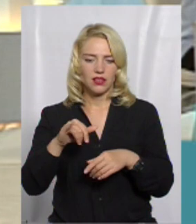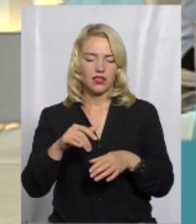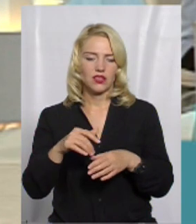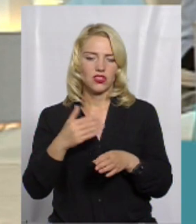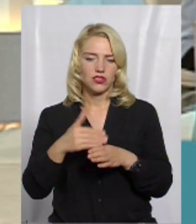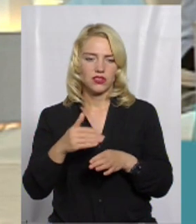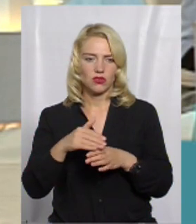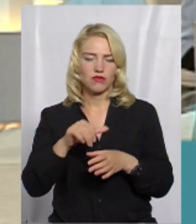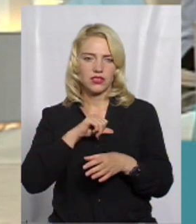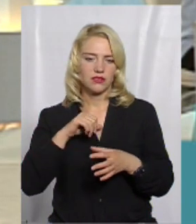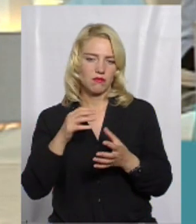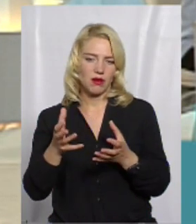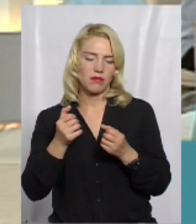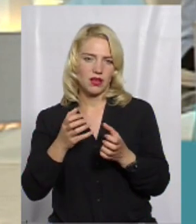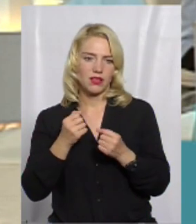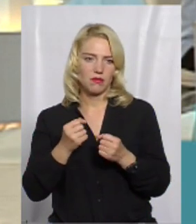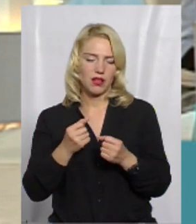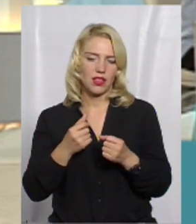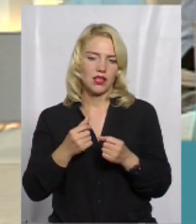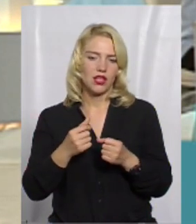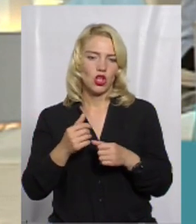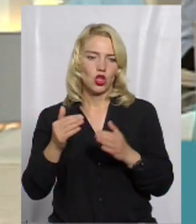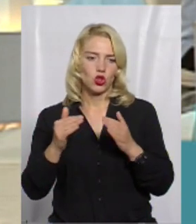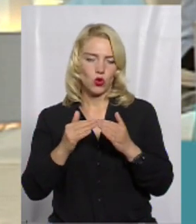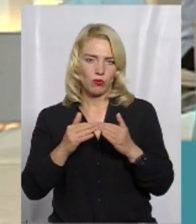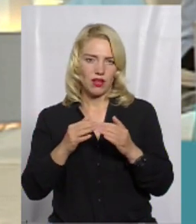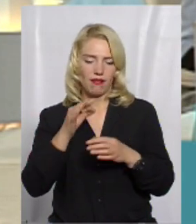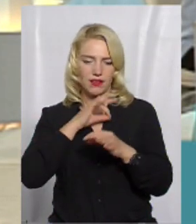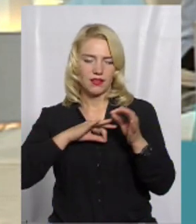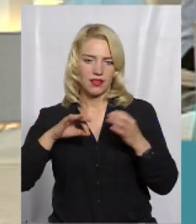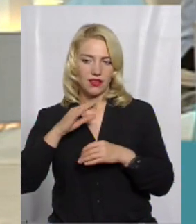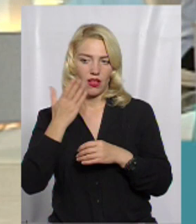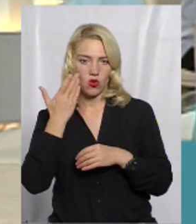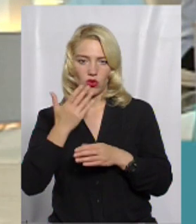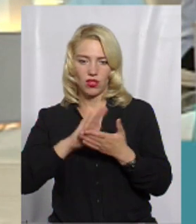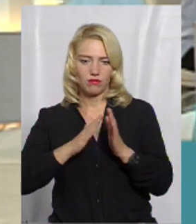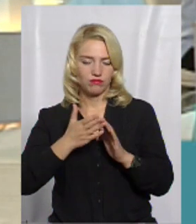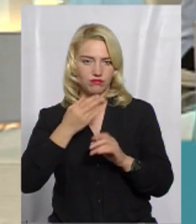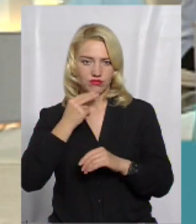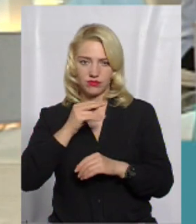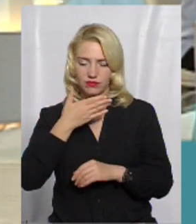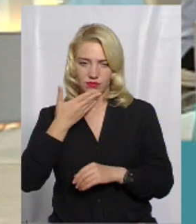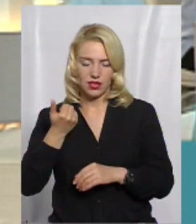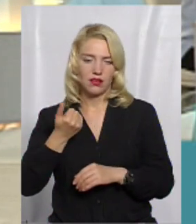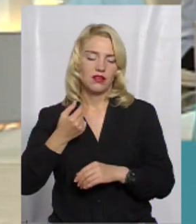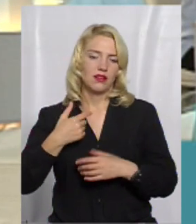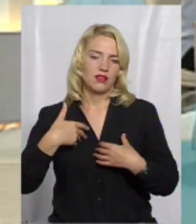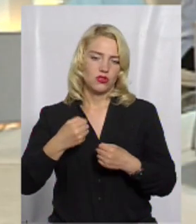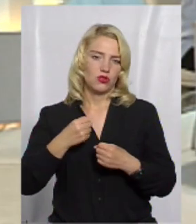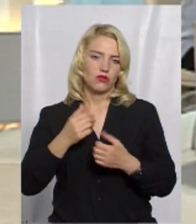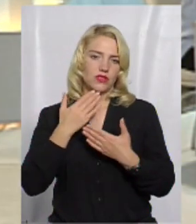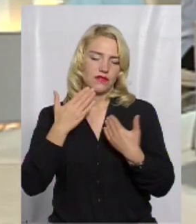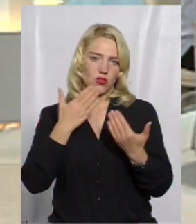приймала лікування дома, антибактерійні засоби і лікувалася, а вже коли стан не покращився, звернулася до стаціонару.